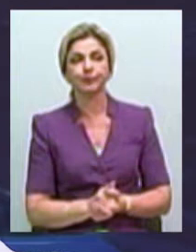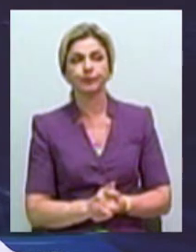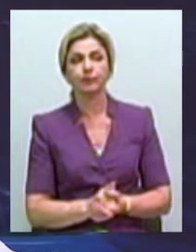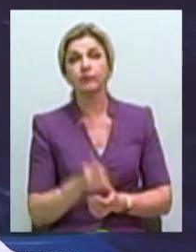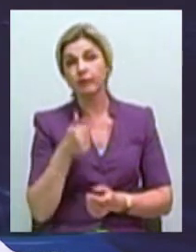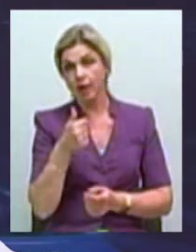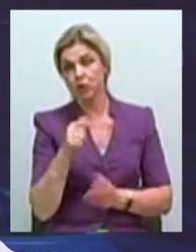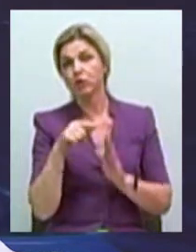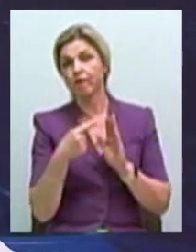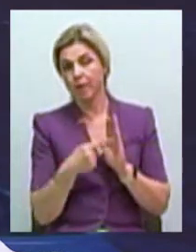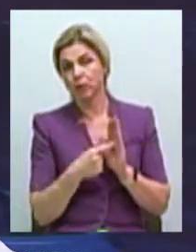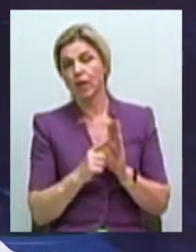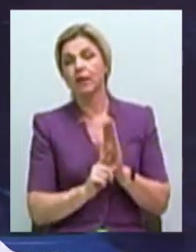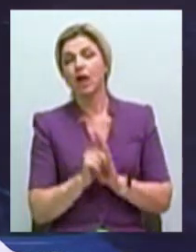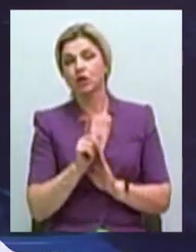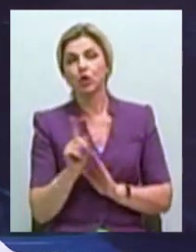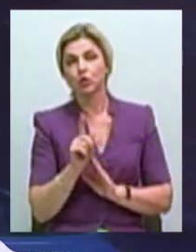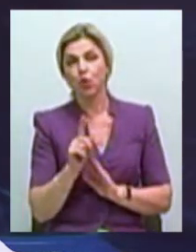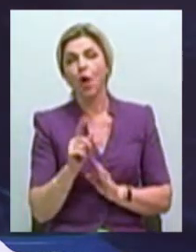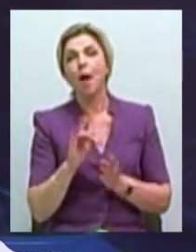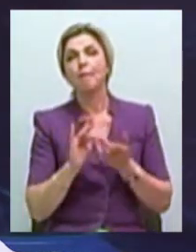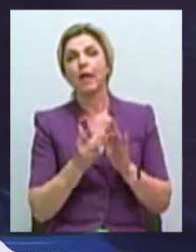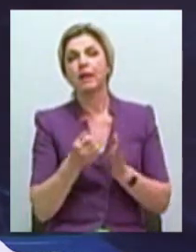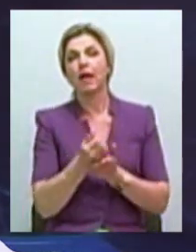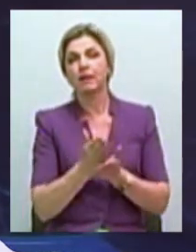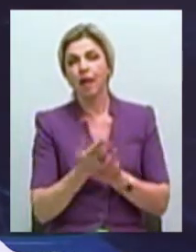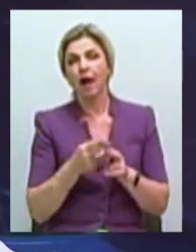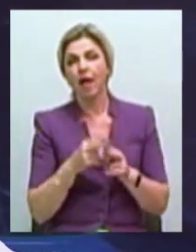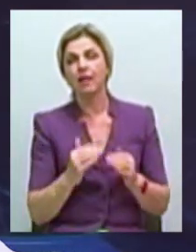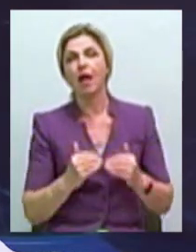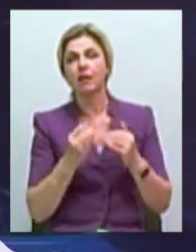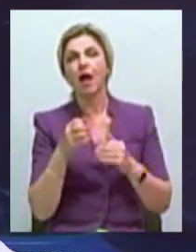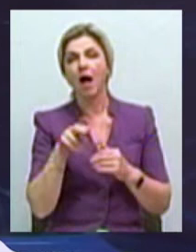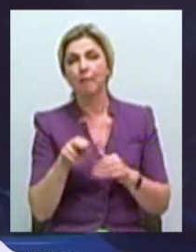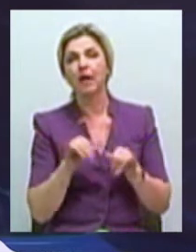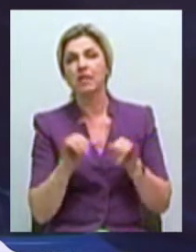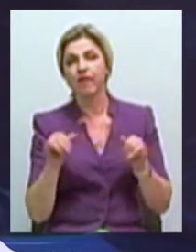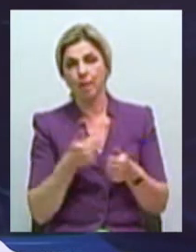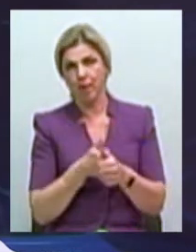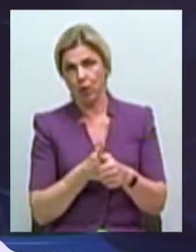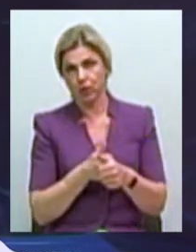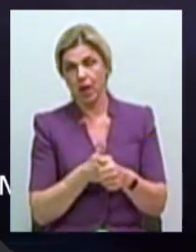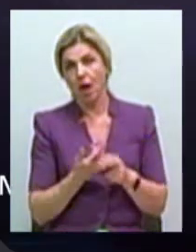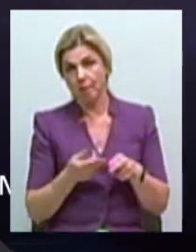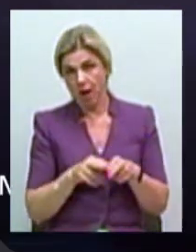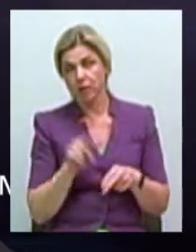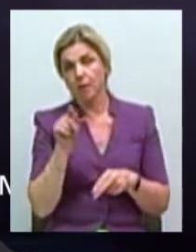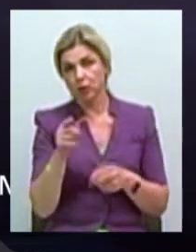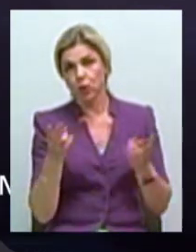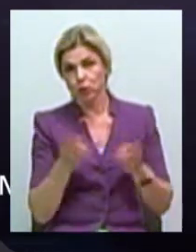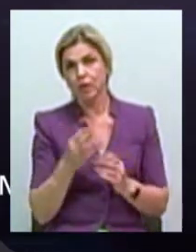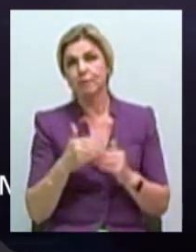В принципе, то, с чего мы начали. Медиатека это как бы следующий этап развития библиотеки. Поэтому, безусловно, там нужны